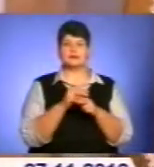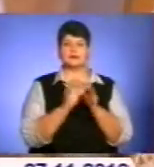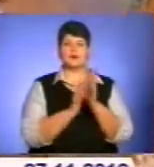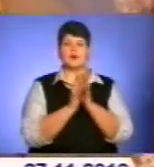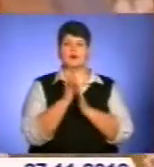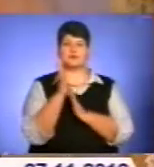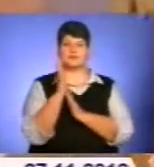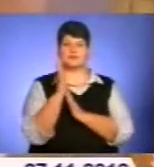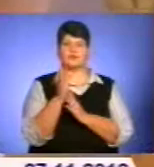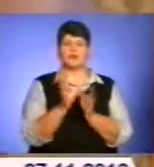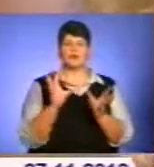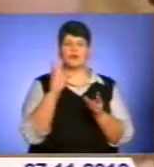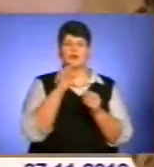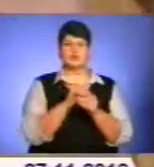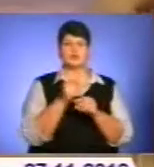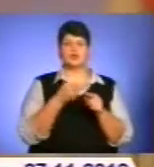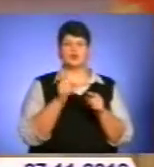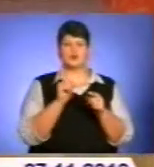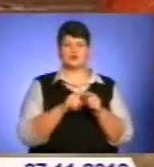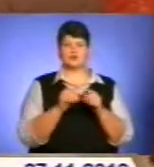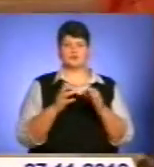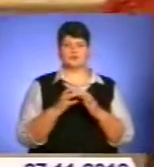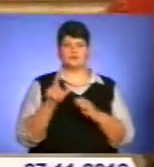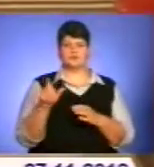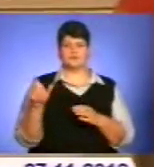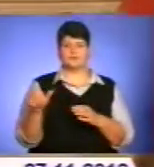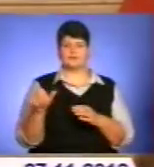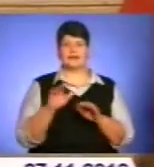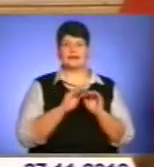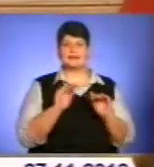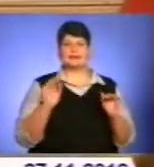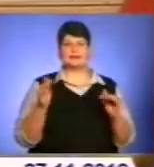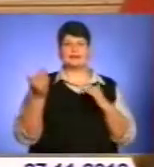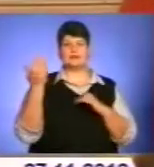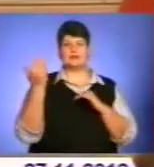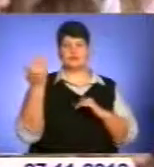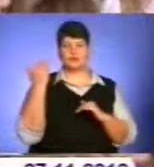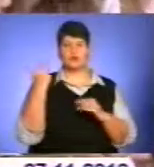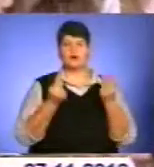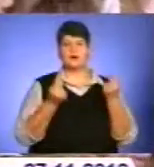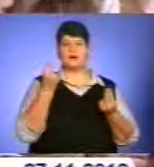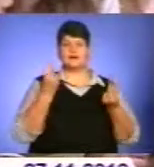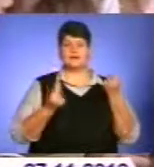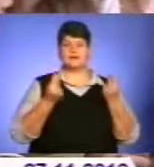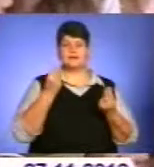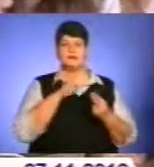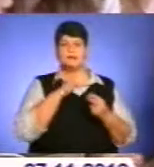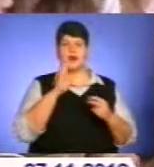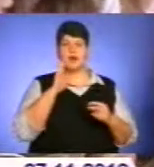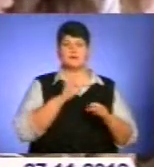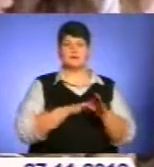ділянці. Долучилися до цього і гуртківці. Діти вдавнену гралися, їхні матері